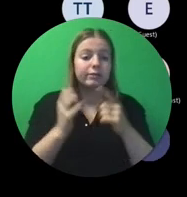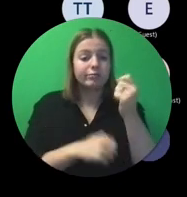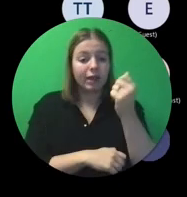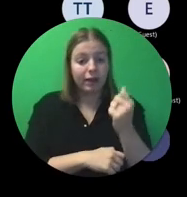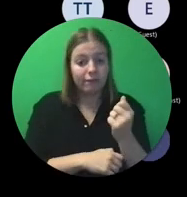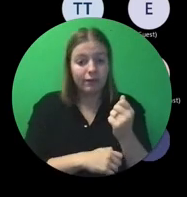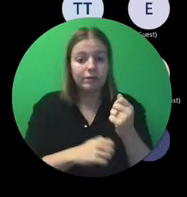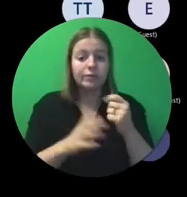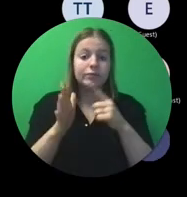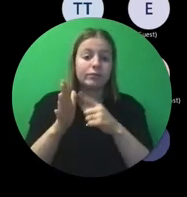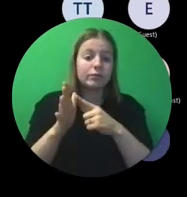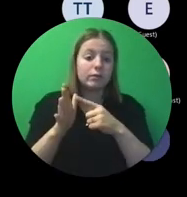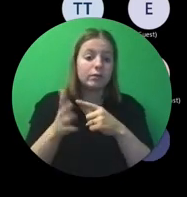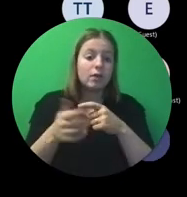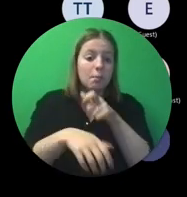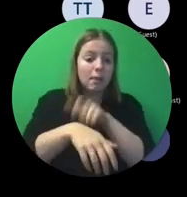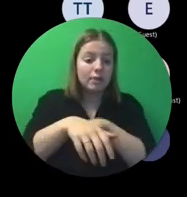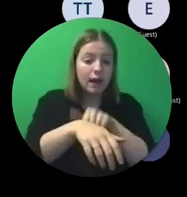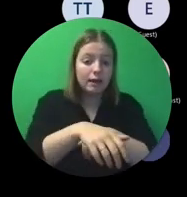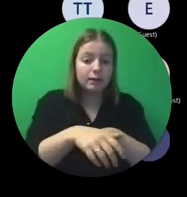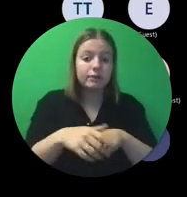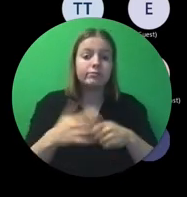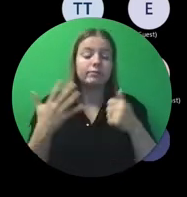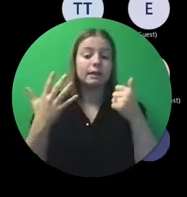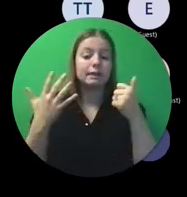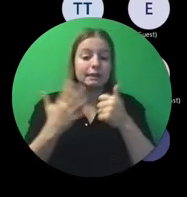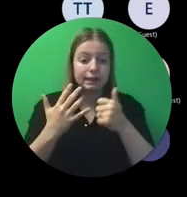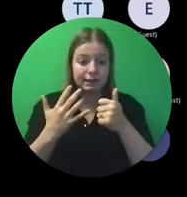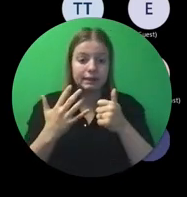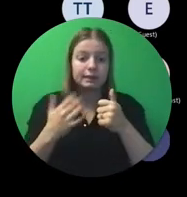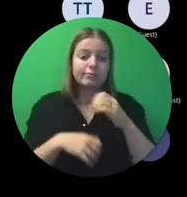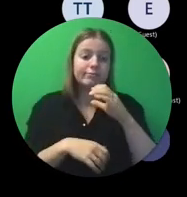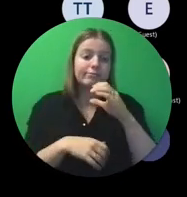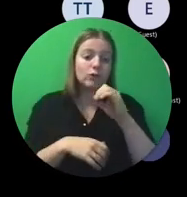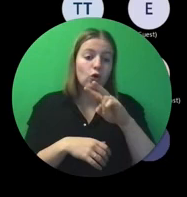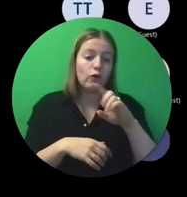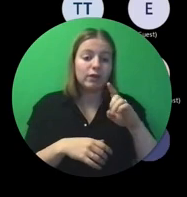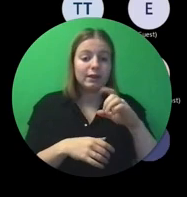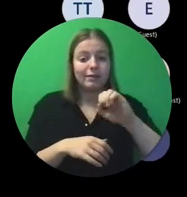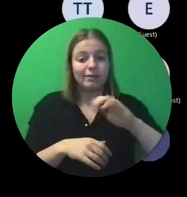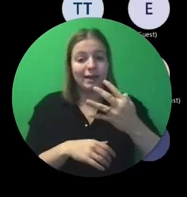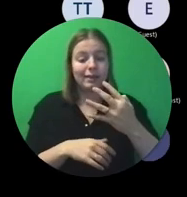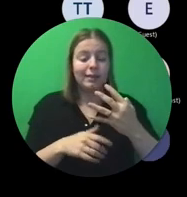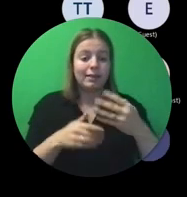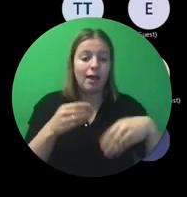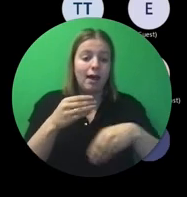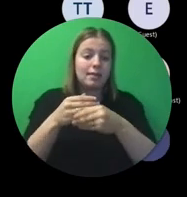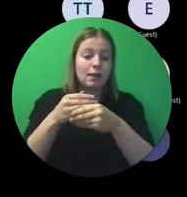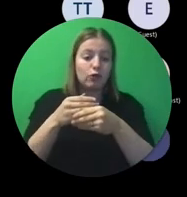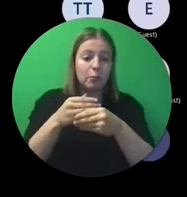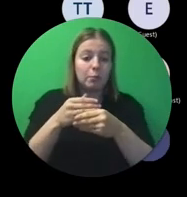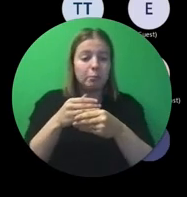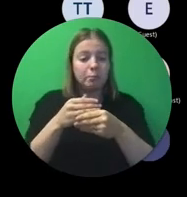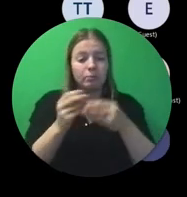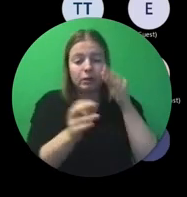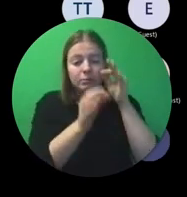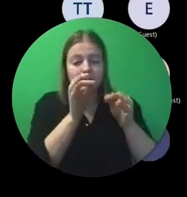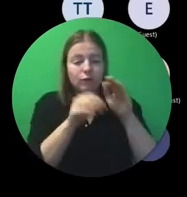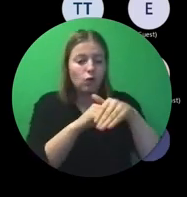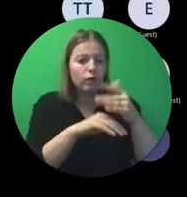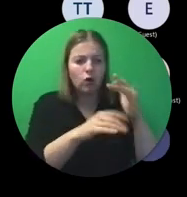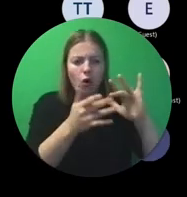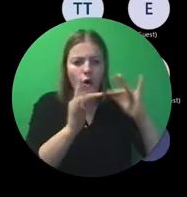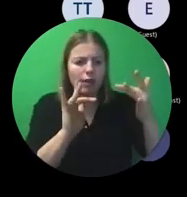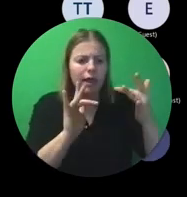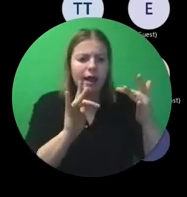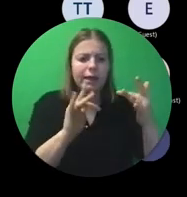Bijlage 5, de mandates. En bijlage 6, COVID-19, addendum specifiek rond virtuele activiteiten. Dat